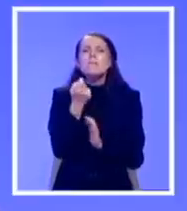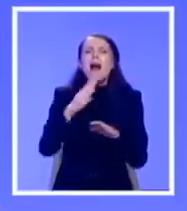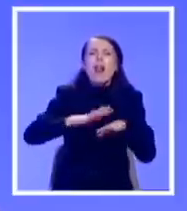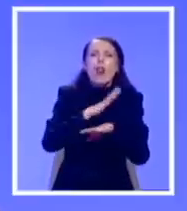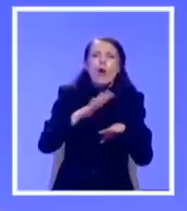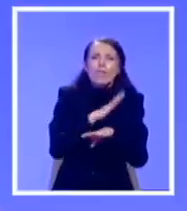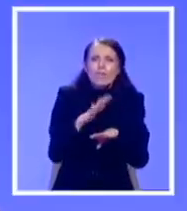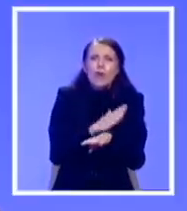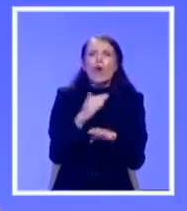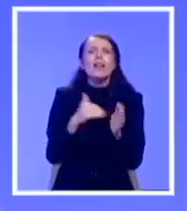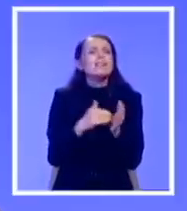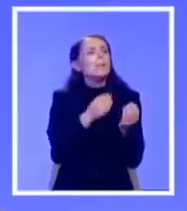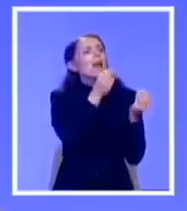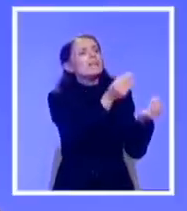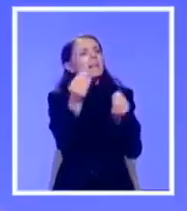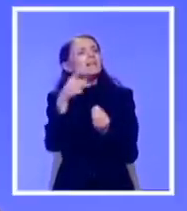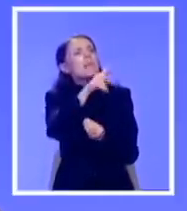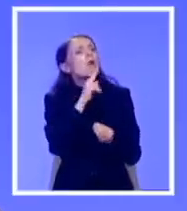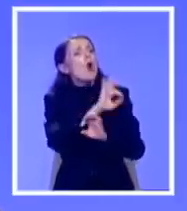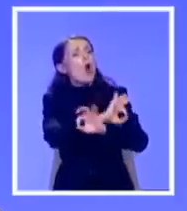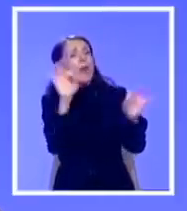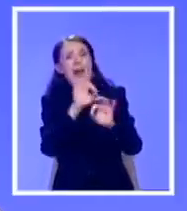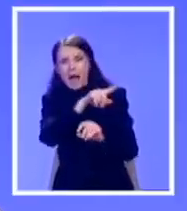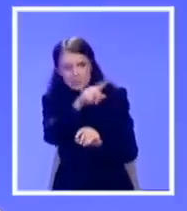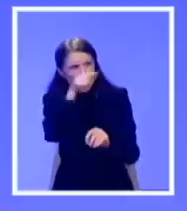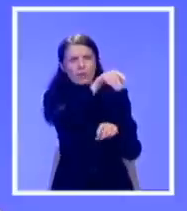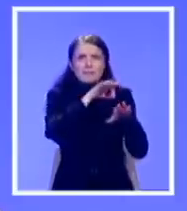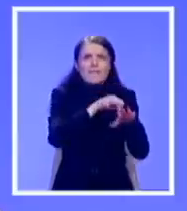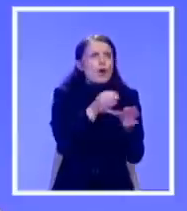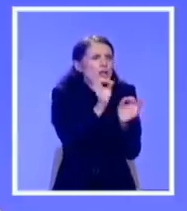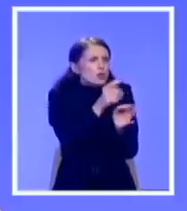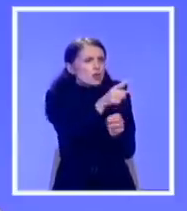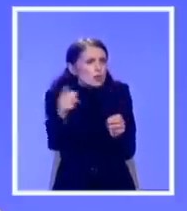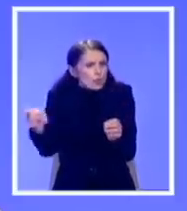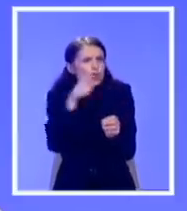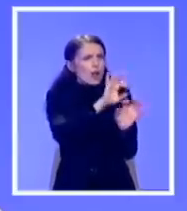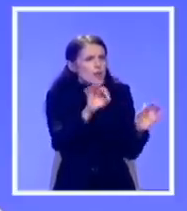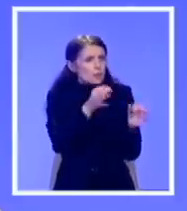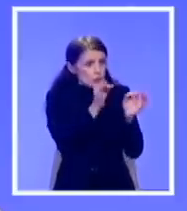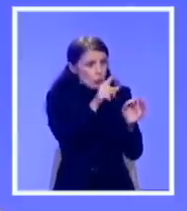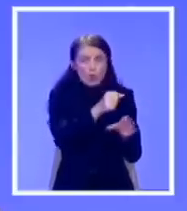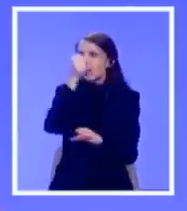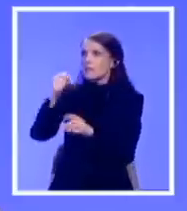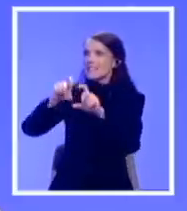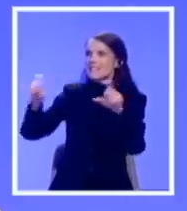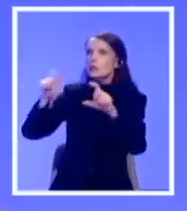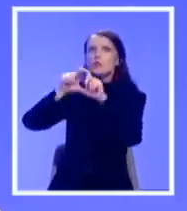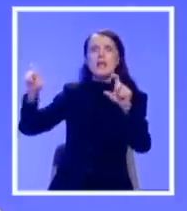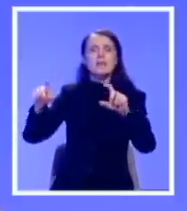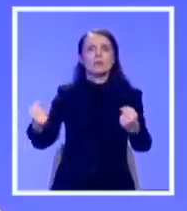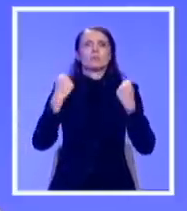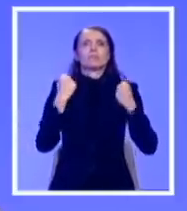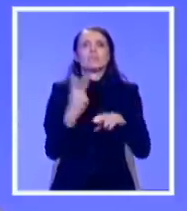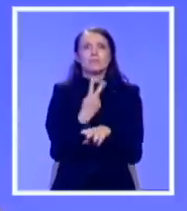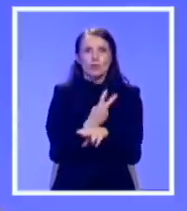i treba nam samo da omogućimo najboljim ljudima da vode glavnu reč, najboljim ljudima i struke. Struka čini institucije, institucije čine državu. Samo na taj način ćemo